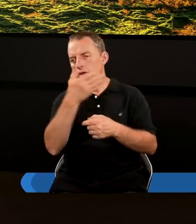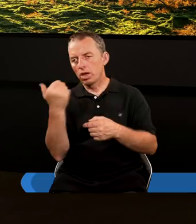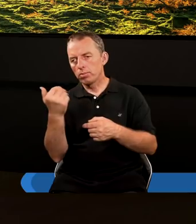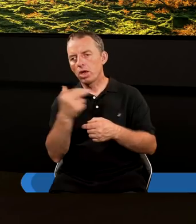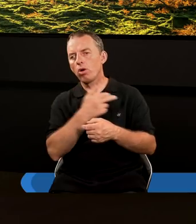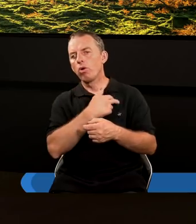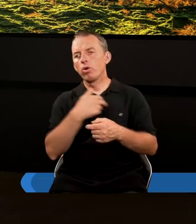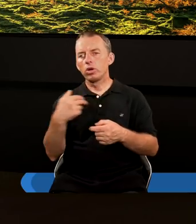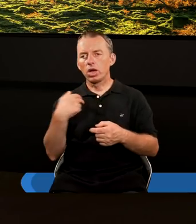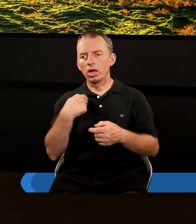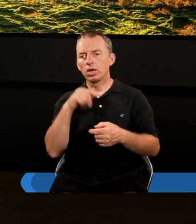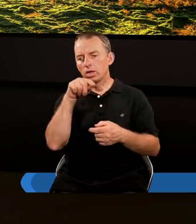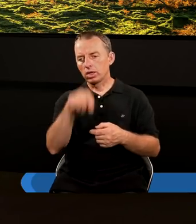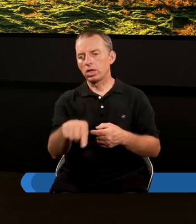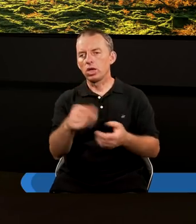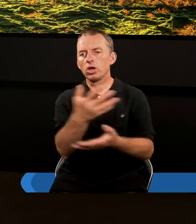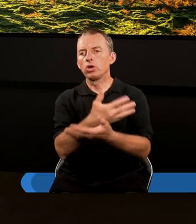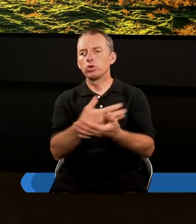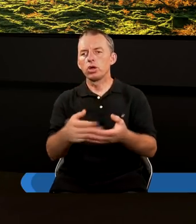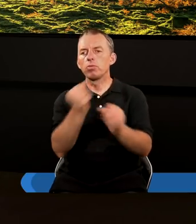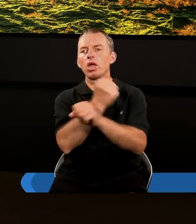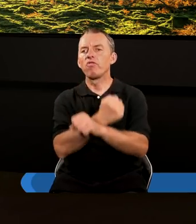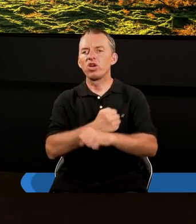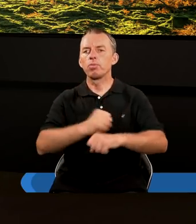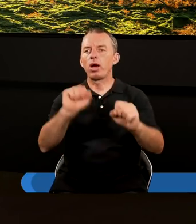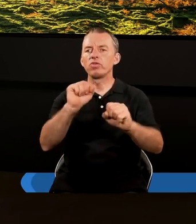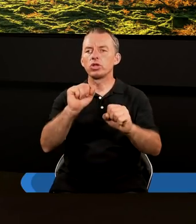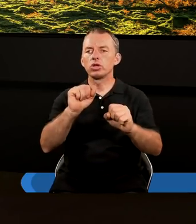nas z tej ziemi wybawić,